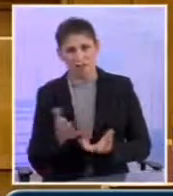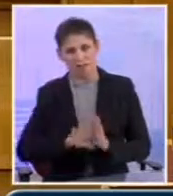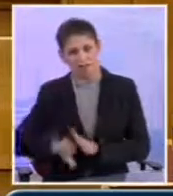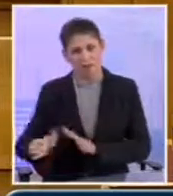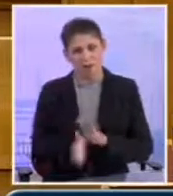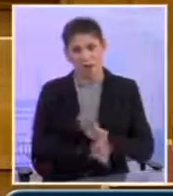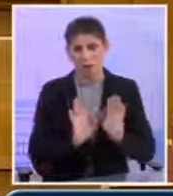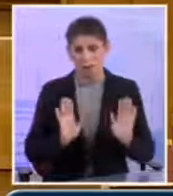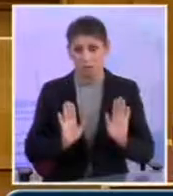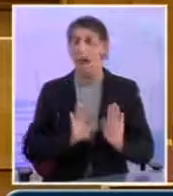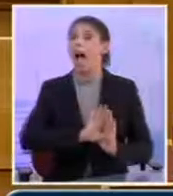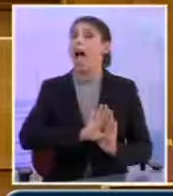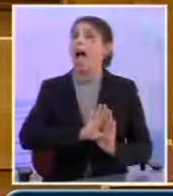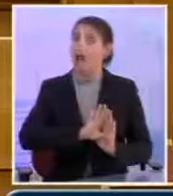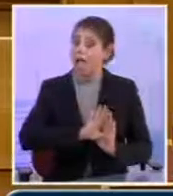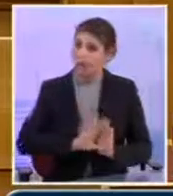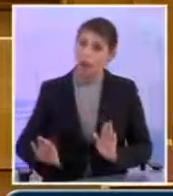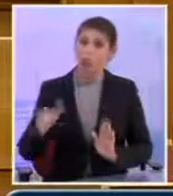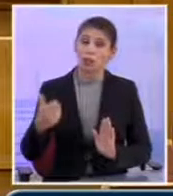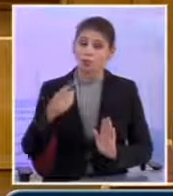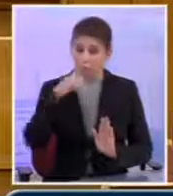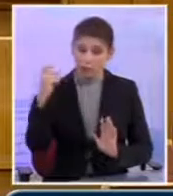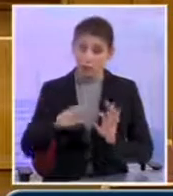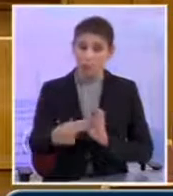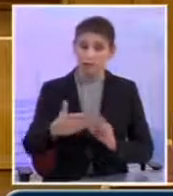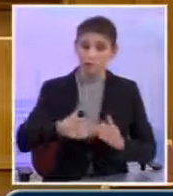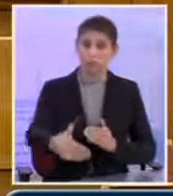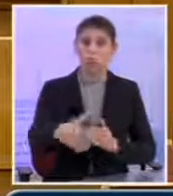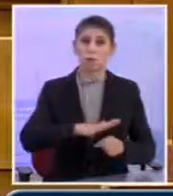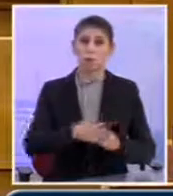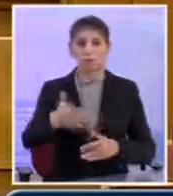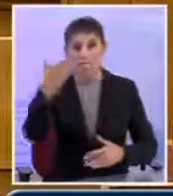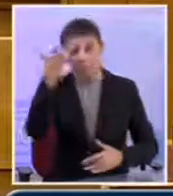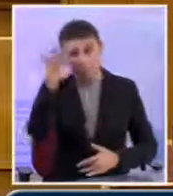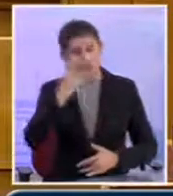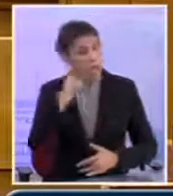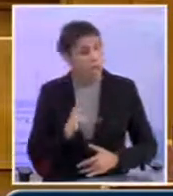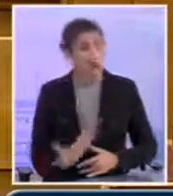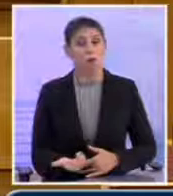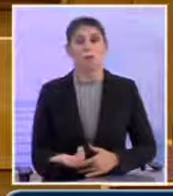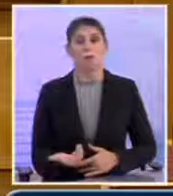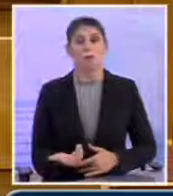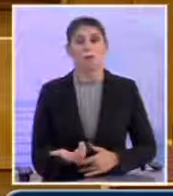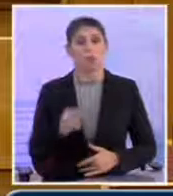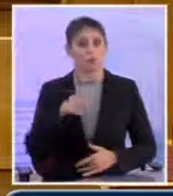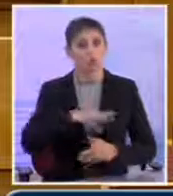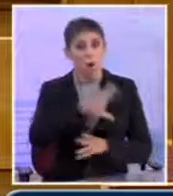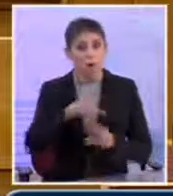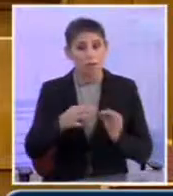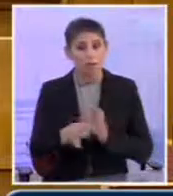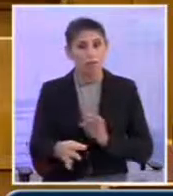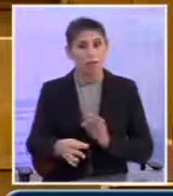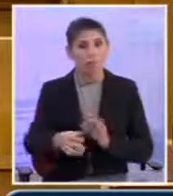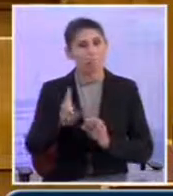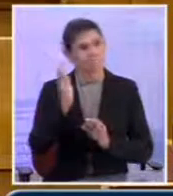Άλλο το ότι έχουμε δύσκολα μέτρα μπροστά μας Και έχουμε πλήρη συνείδηση Ότι αυτά θίγουν Και